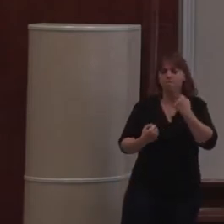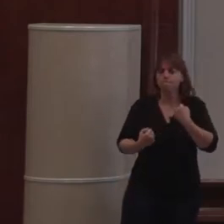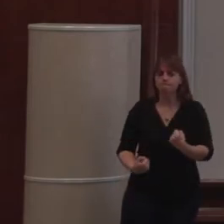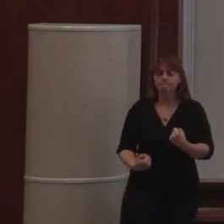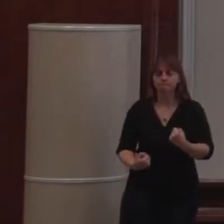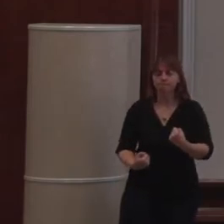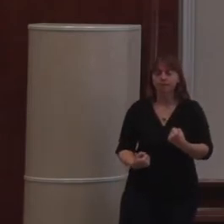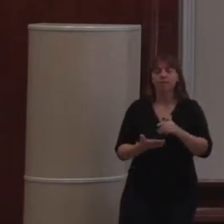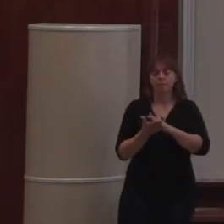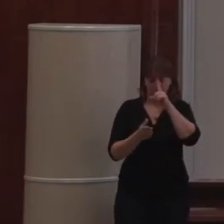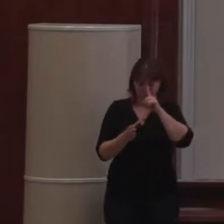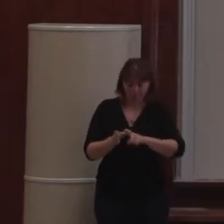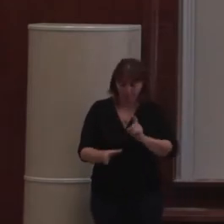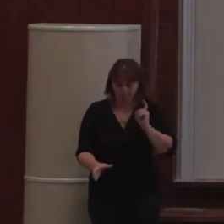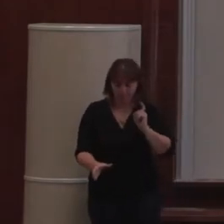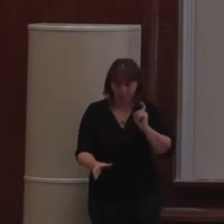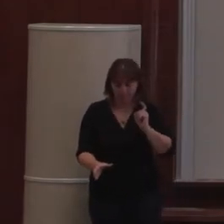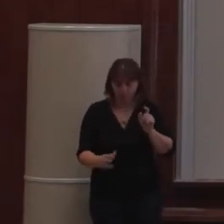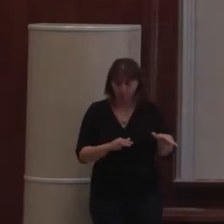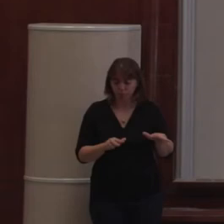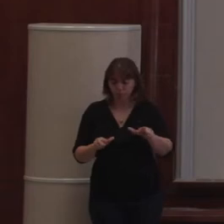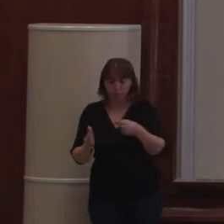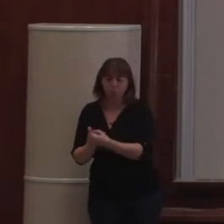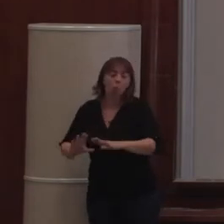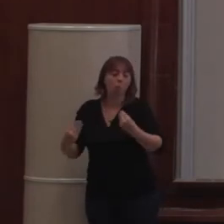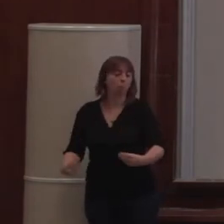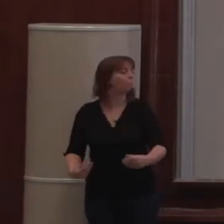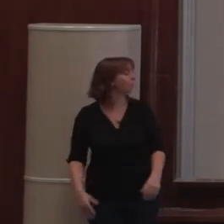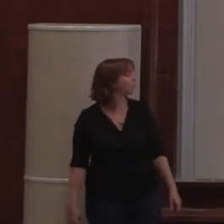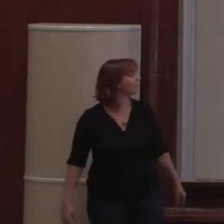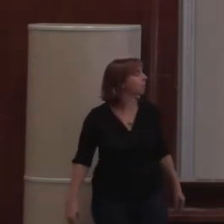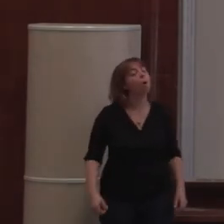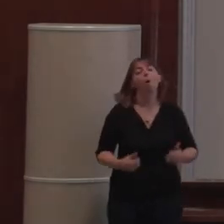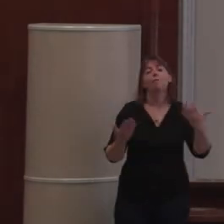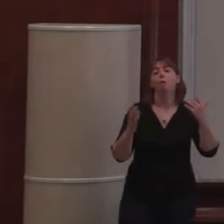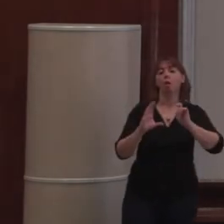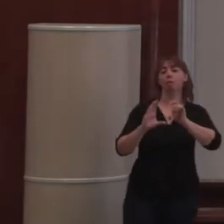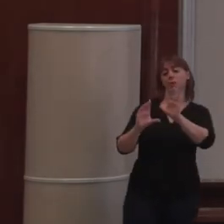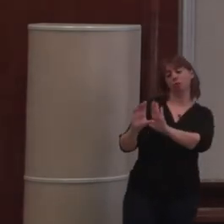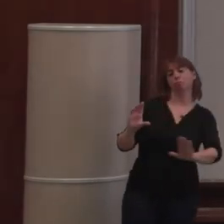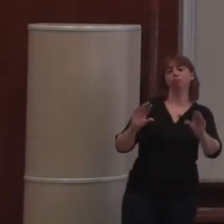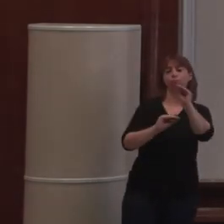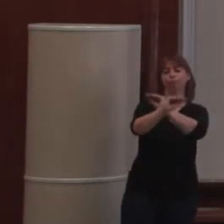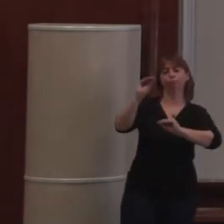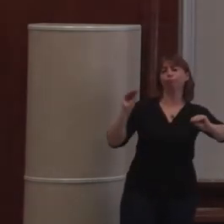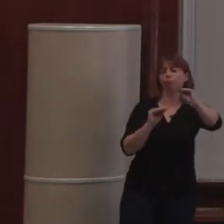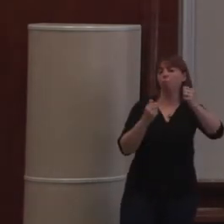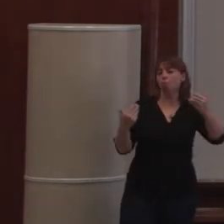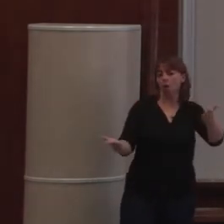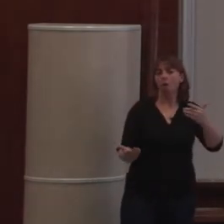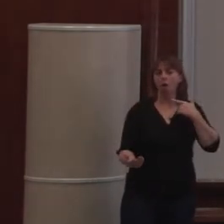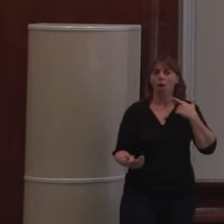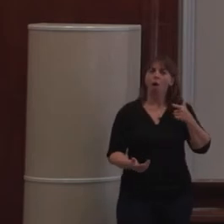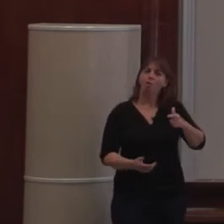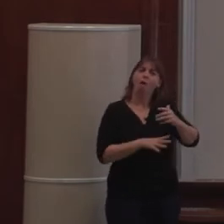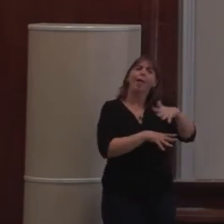fil. C'est fini. D'accord. Donc voilà, il faut vous montrer un petit peu à quoi ressemble l'interface. Donc elle a beaucoup changé par